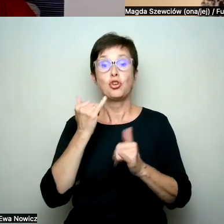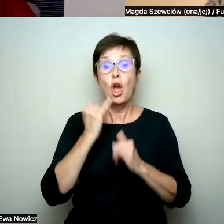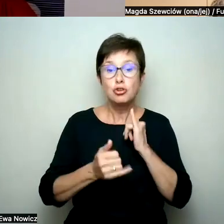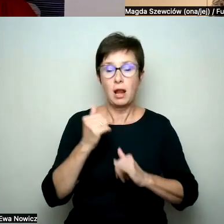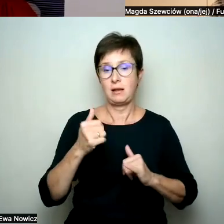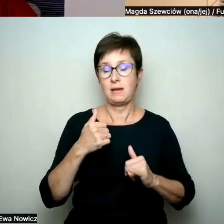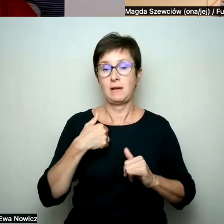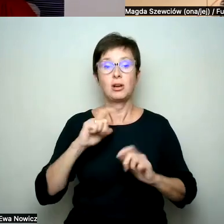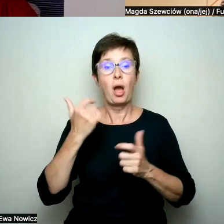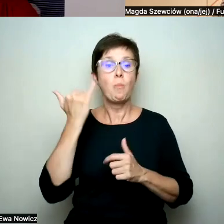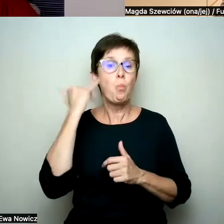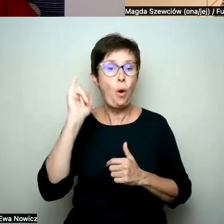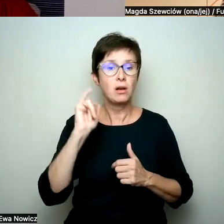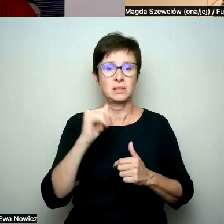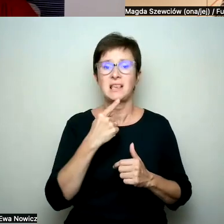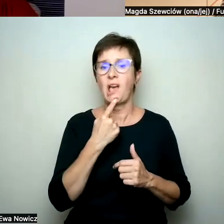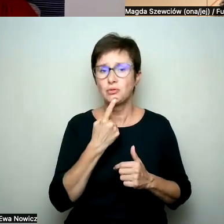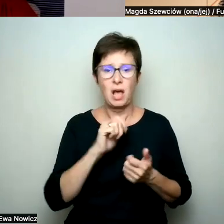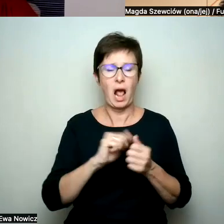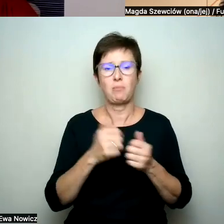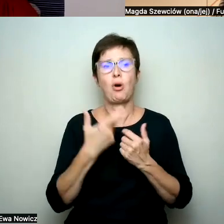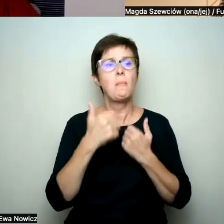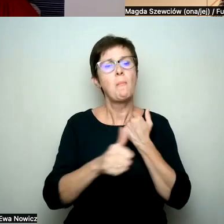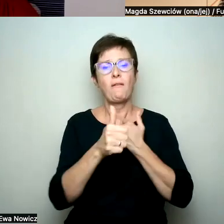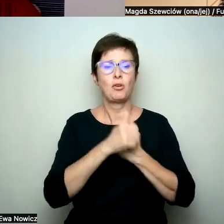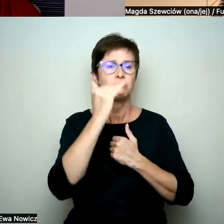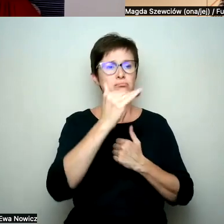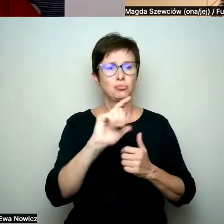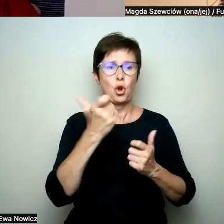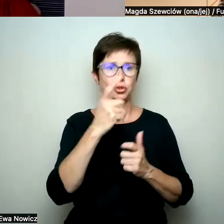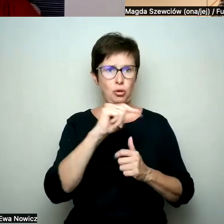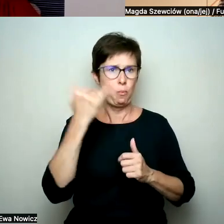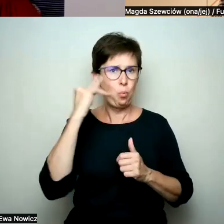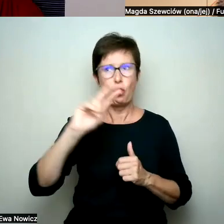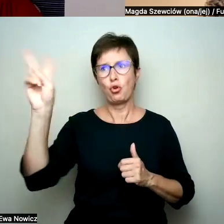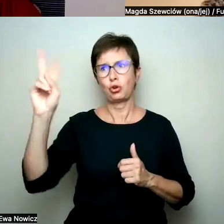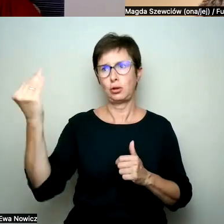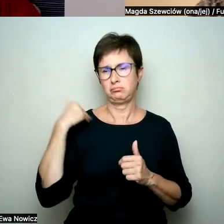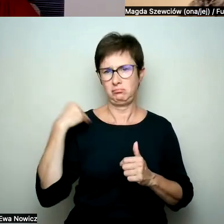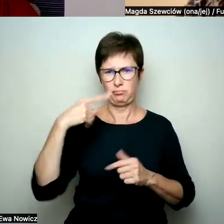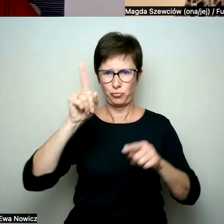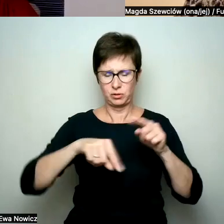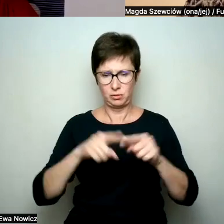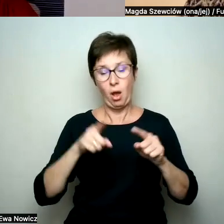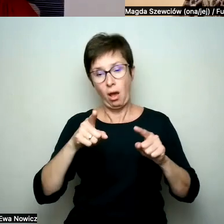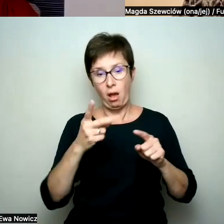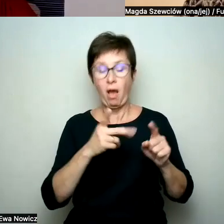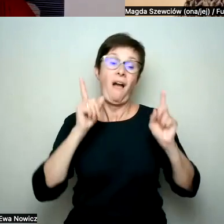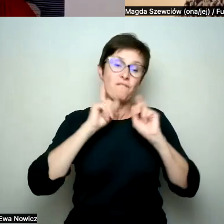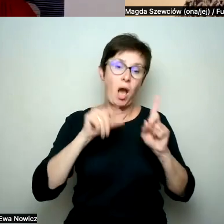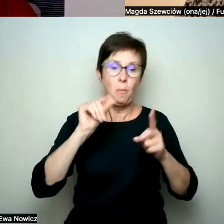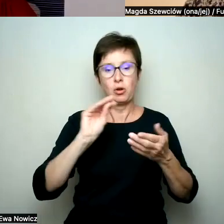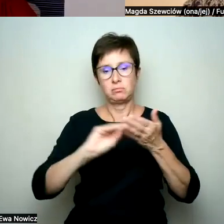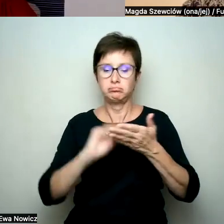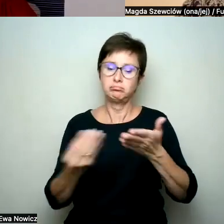na poziomie językowym albo na poziomie argumentu i ktoś nas zwróci na to uwagę, no to właśnie zawsze można ten wpis